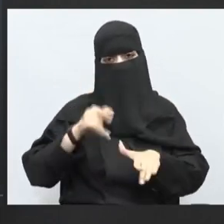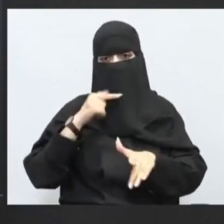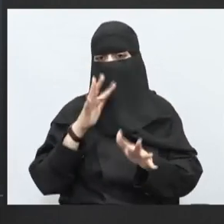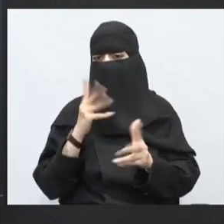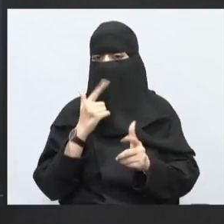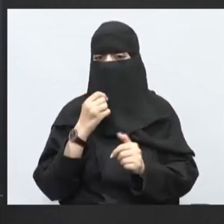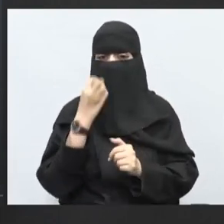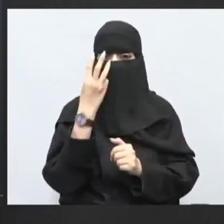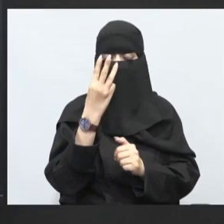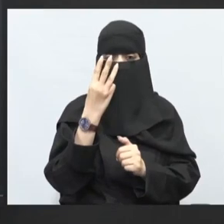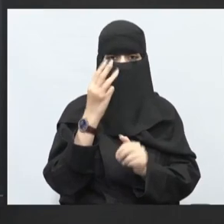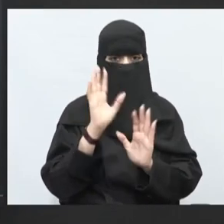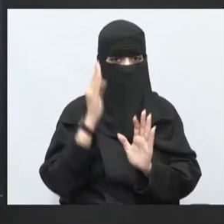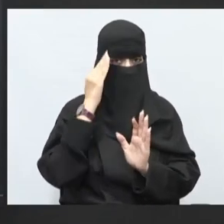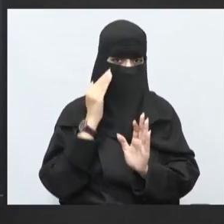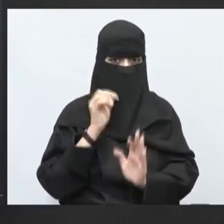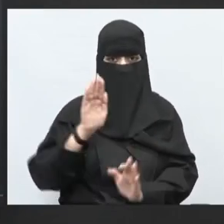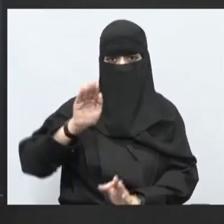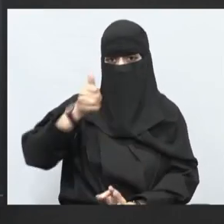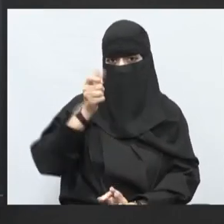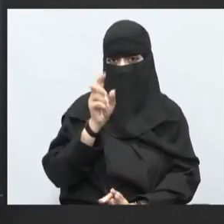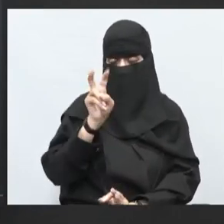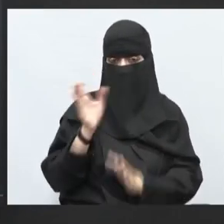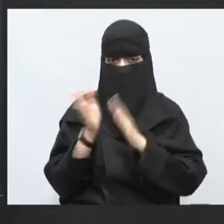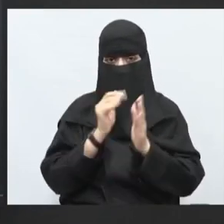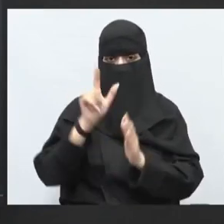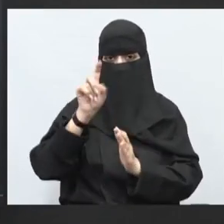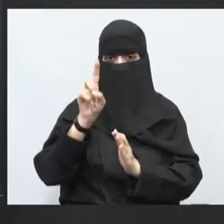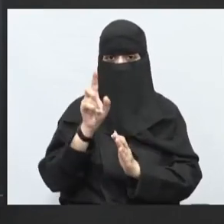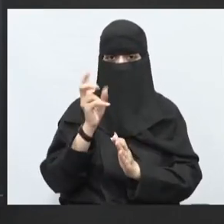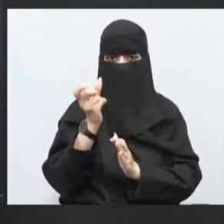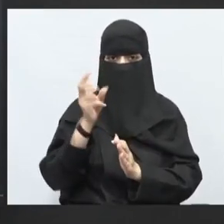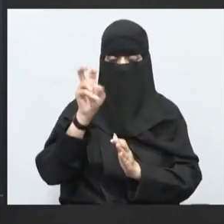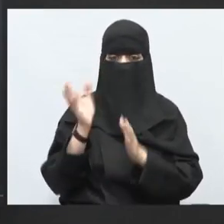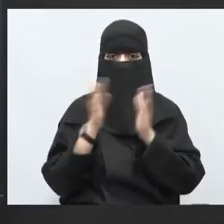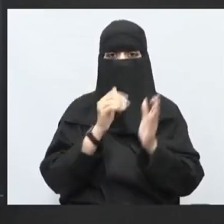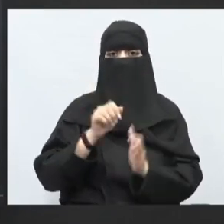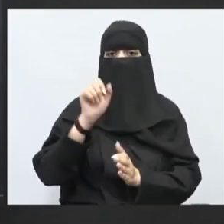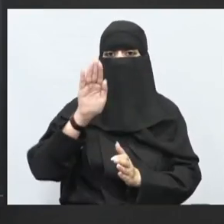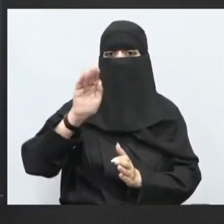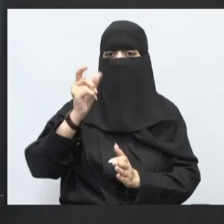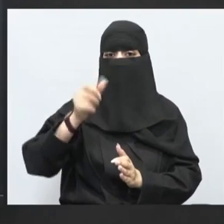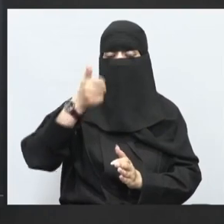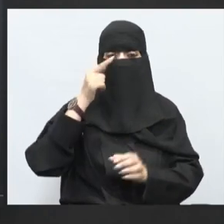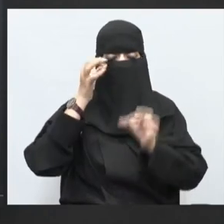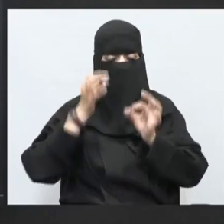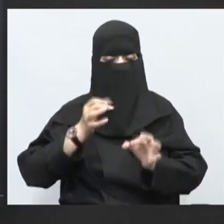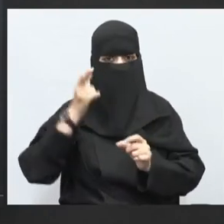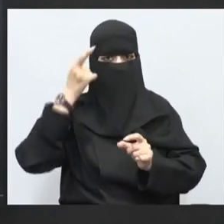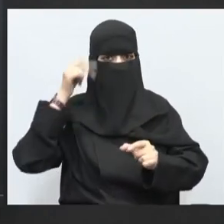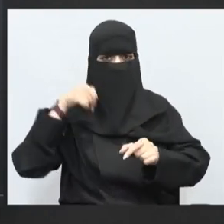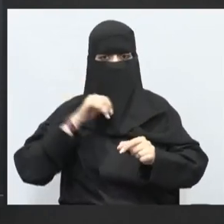ثلاث سارة ولبنوة سناء تمام لابد تعرف كيف تطبيق استراتيجية حل الحل